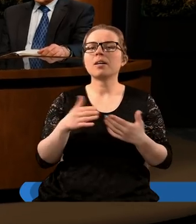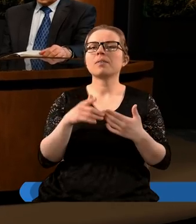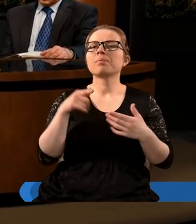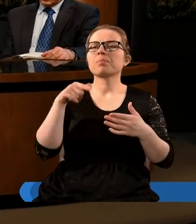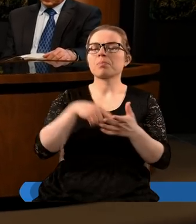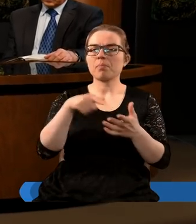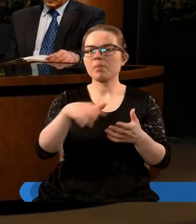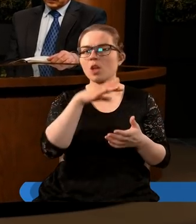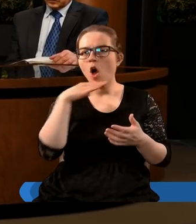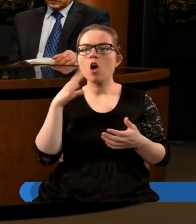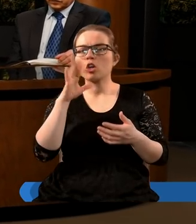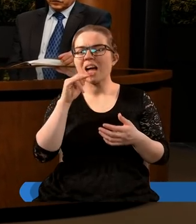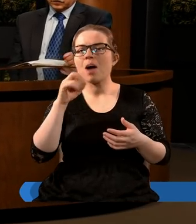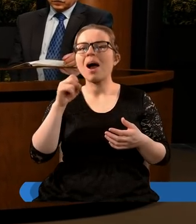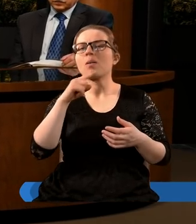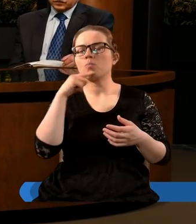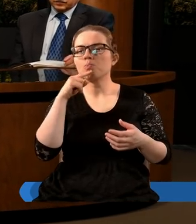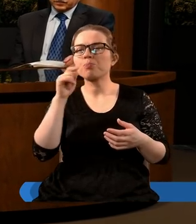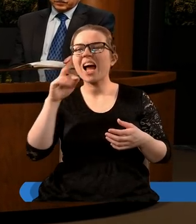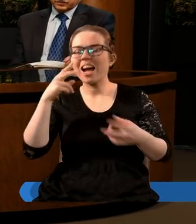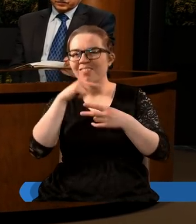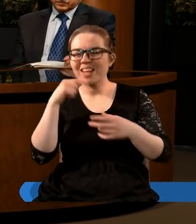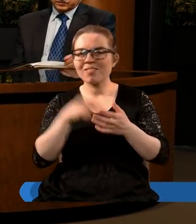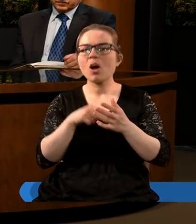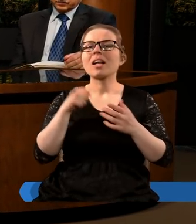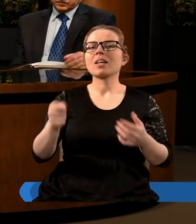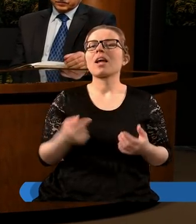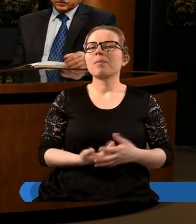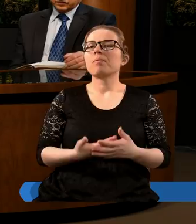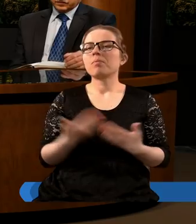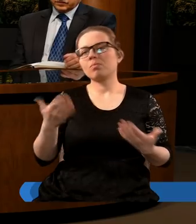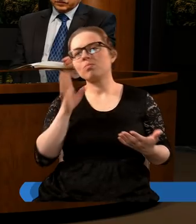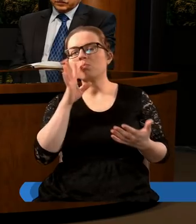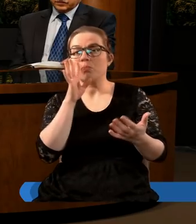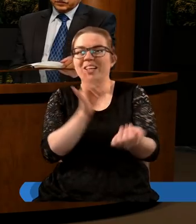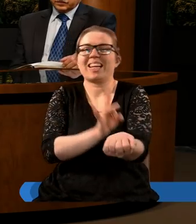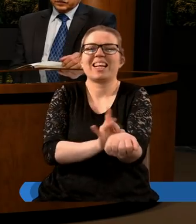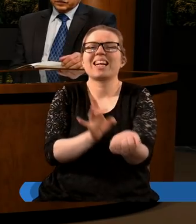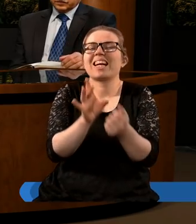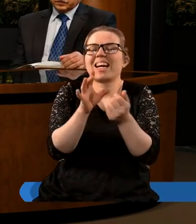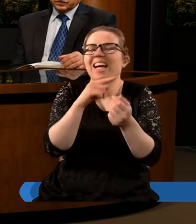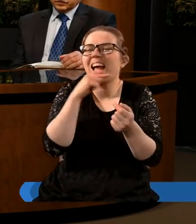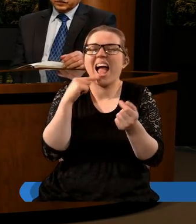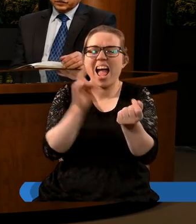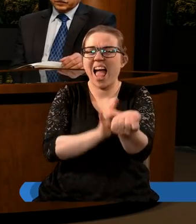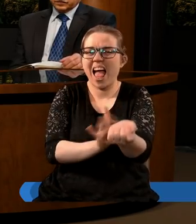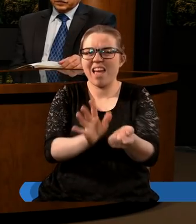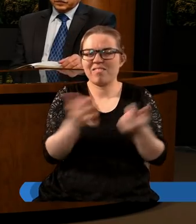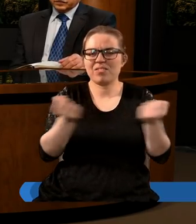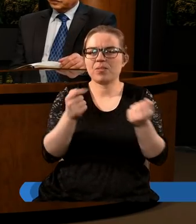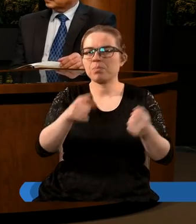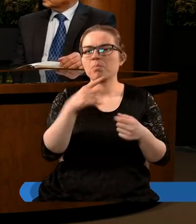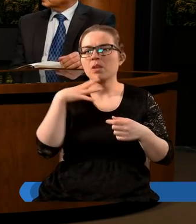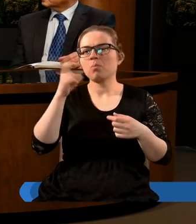właśnie ten kolor, szkarłat, purpura, czerwień, prawda? Taka, powiedziałbym krwista, gdy szósty werset mówi, że ta